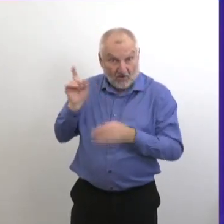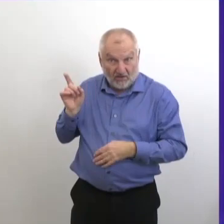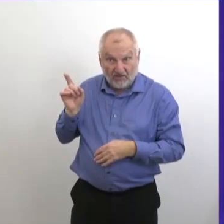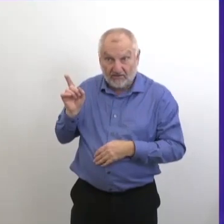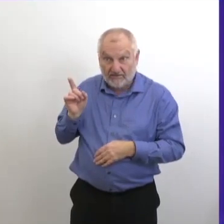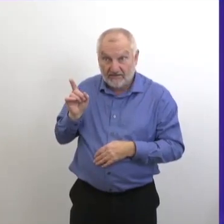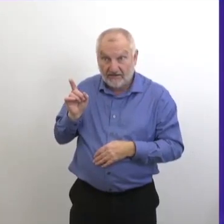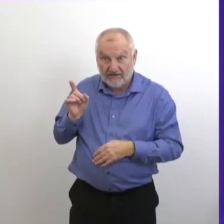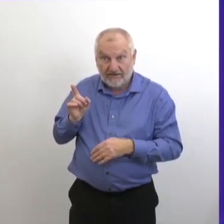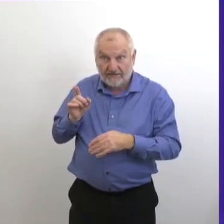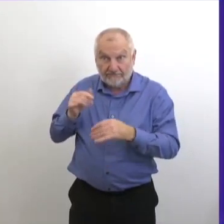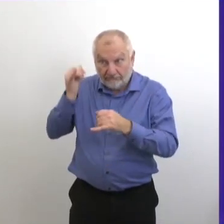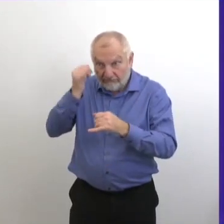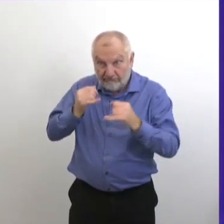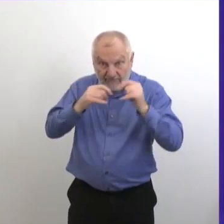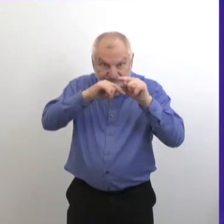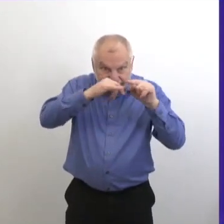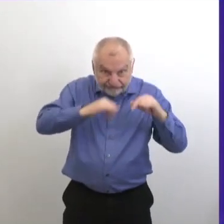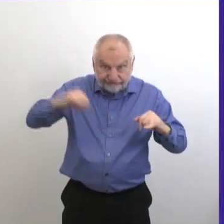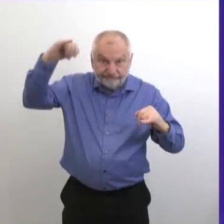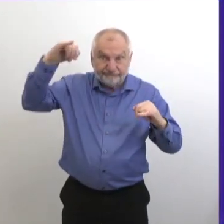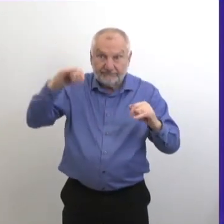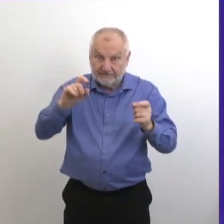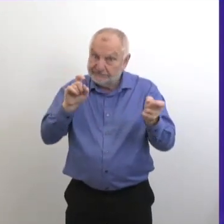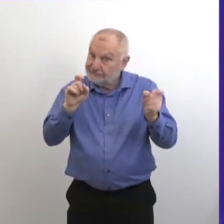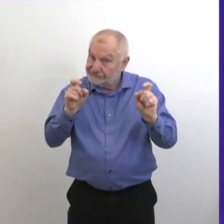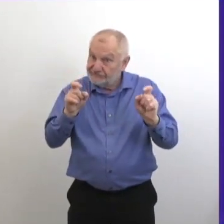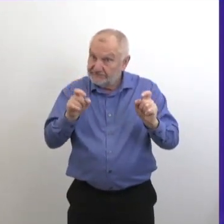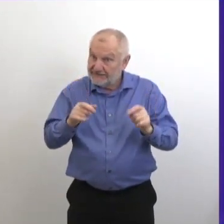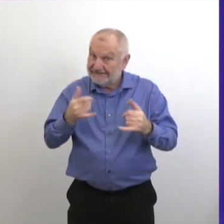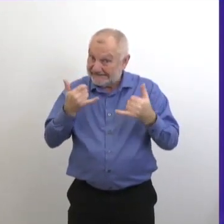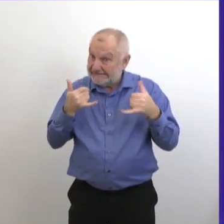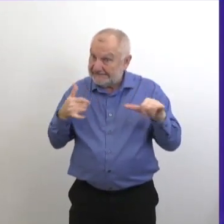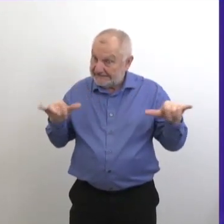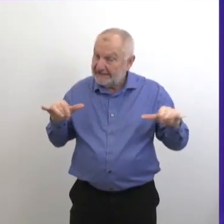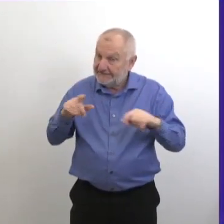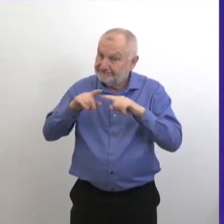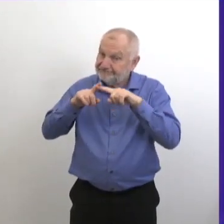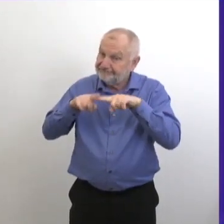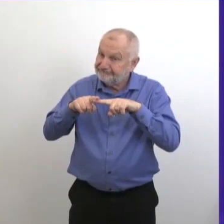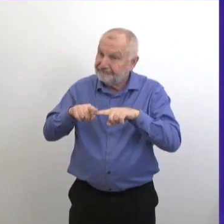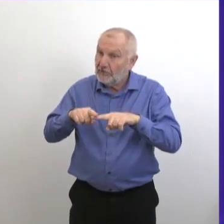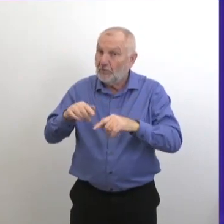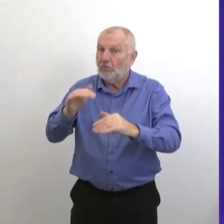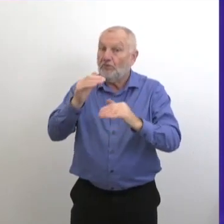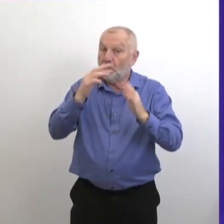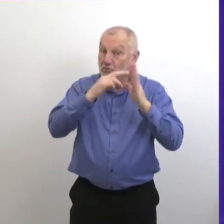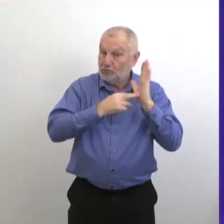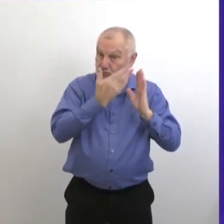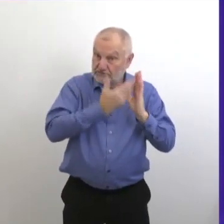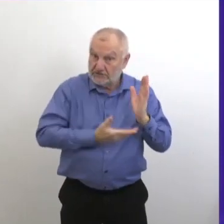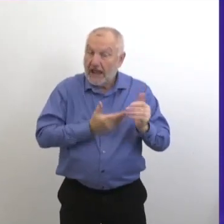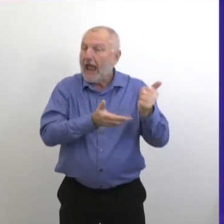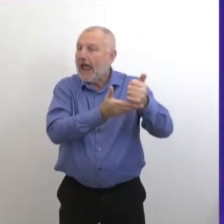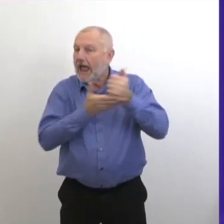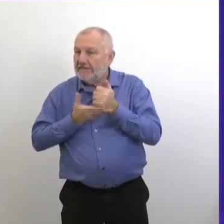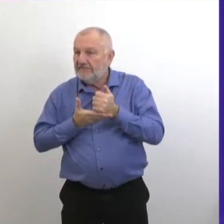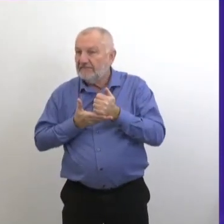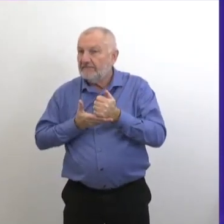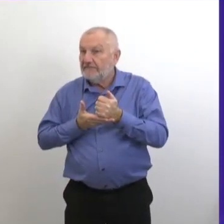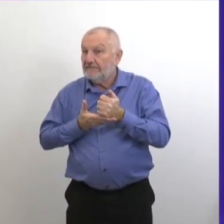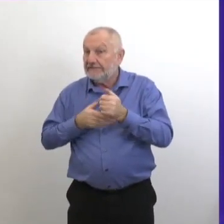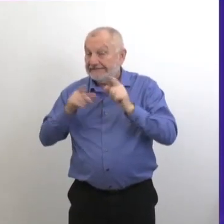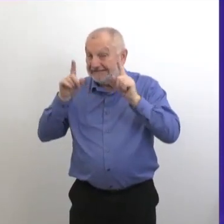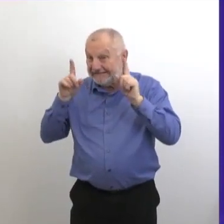propagation avait changé grâce aux restrictions qu a mises en place. Nous comptons certainement encore sur toutes ces restrictions pour commencer à amener une